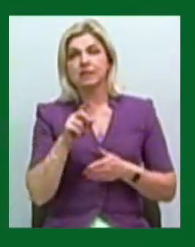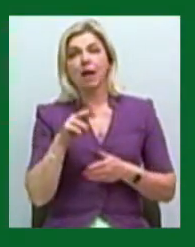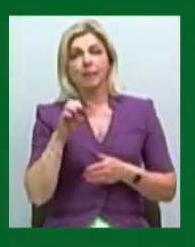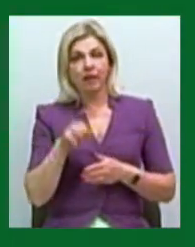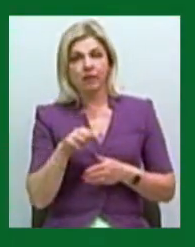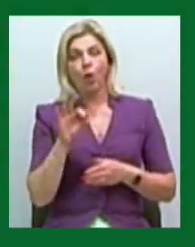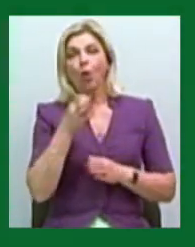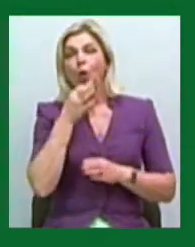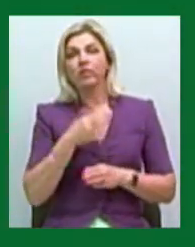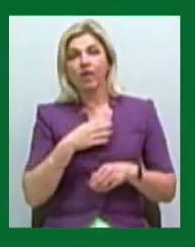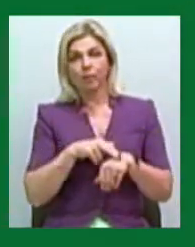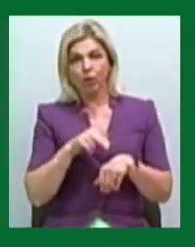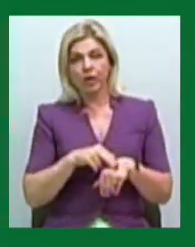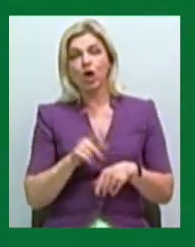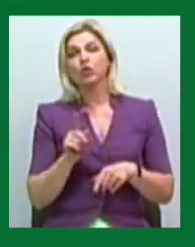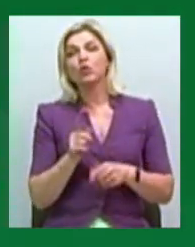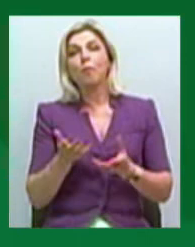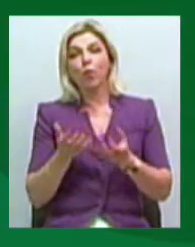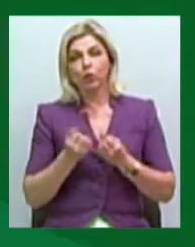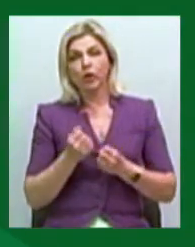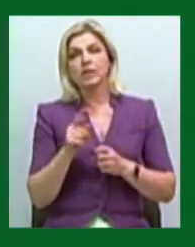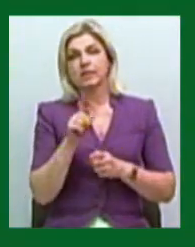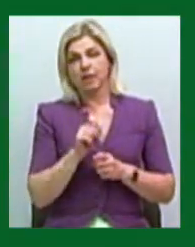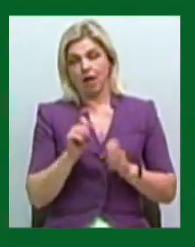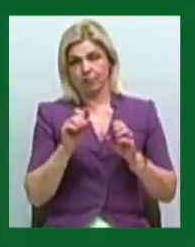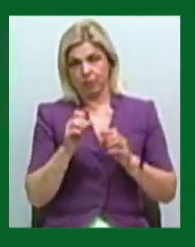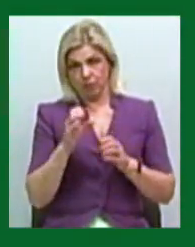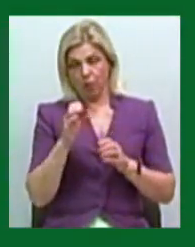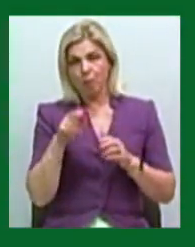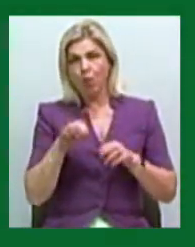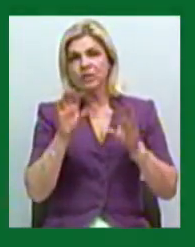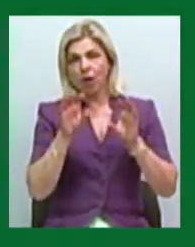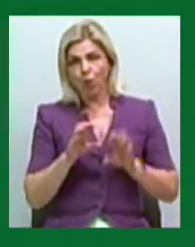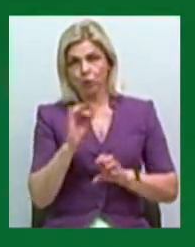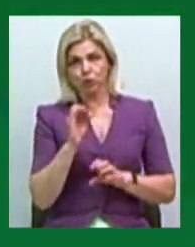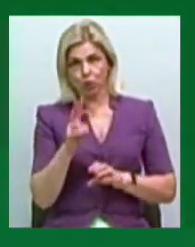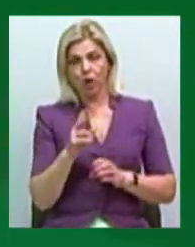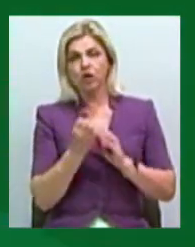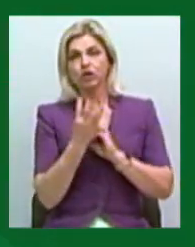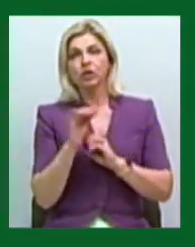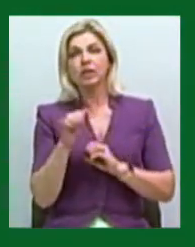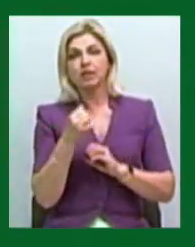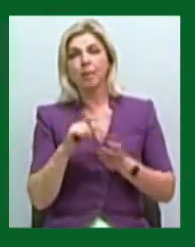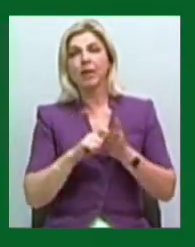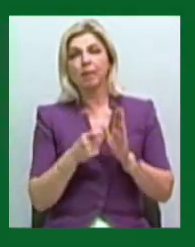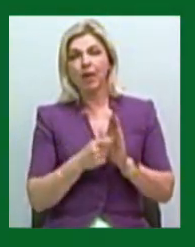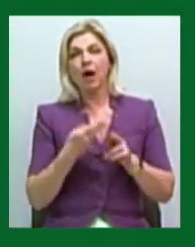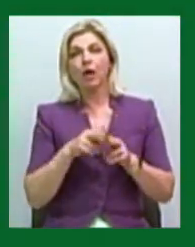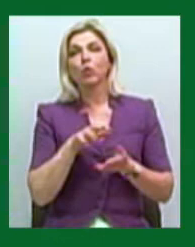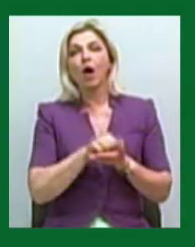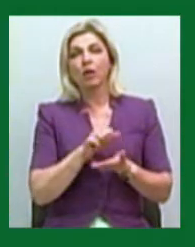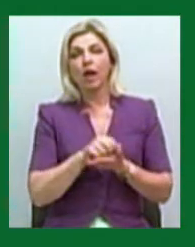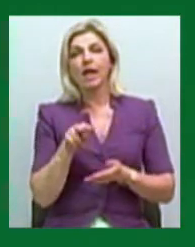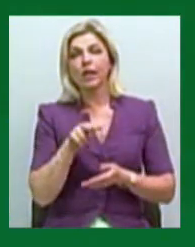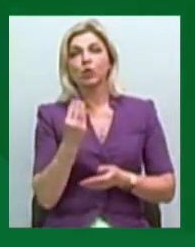розкажемо, що і не отримуємо її через відведений законом термін. Нагадаємо, 14 серпня з приміщення, яке орендувала Лідія